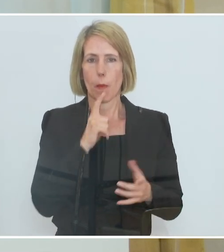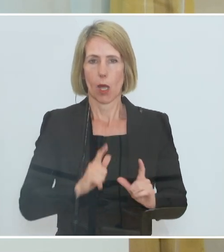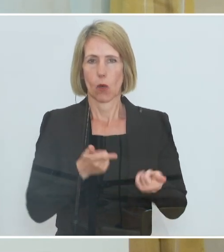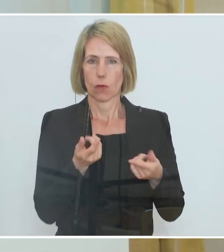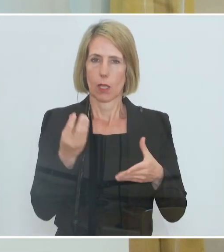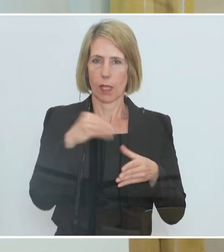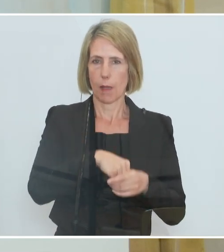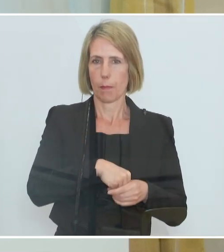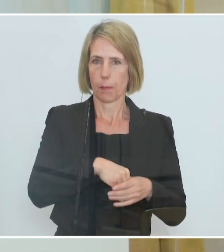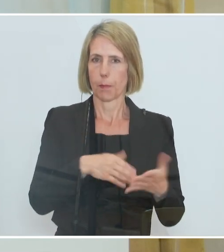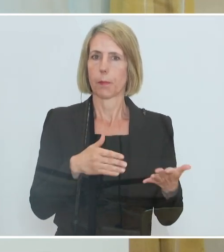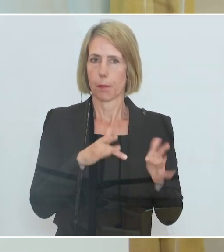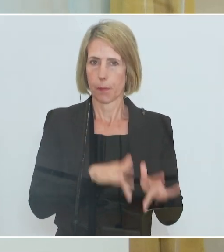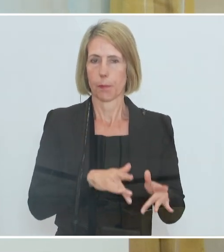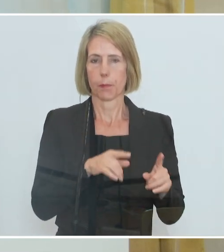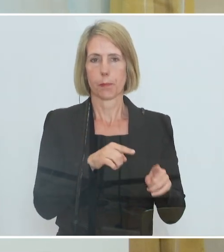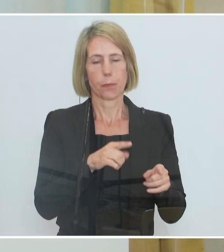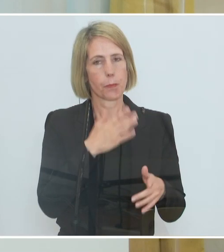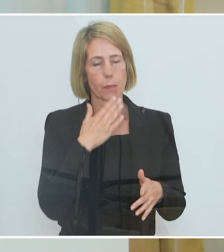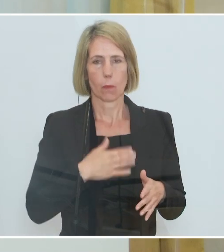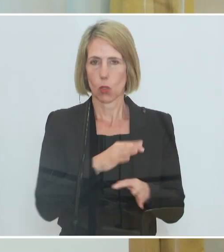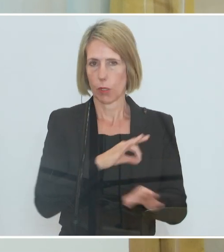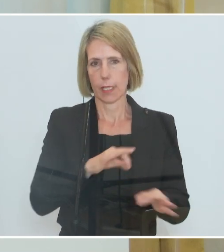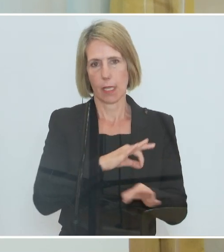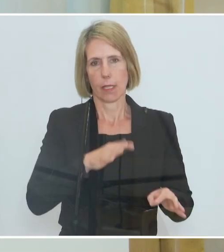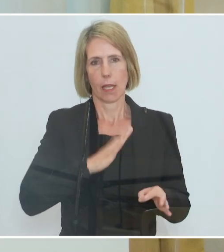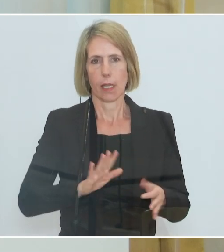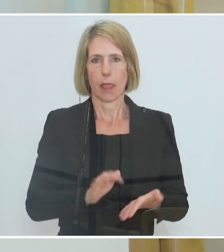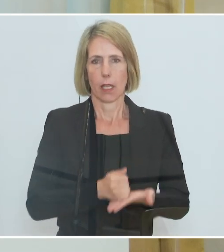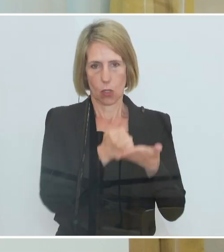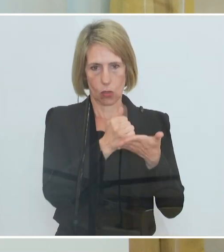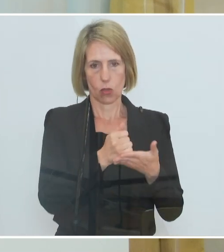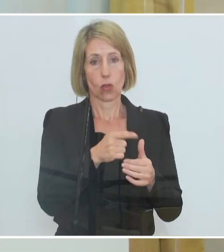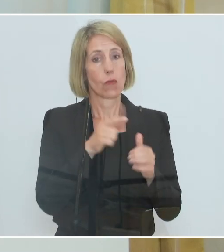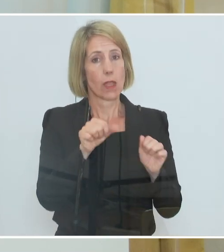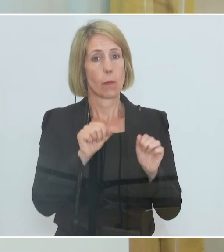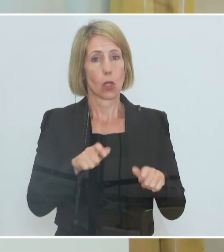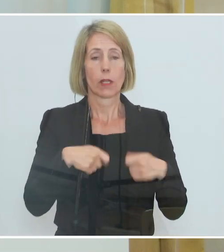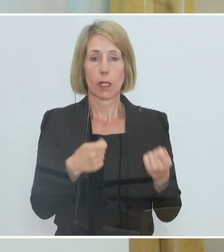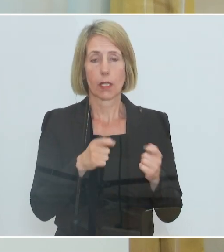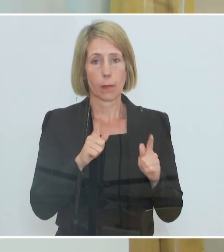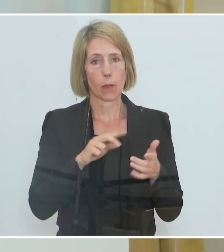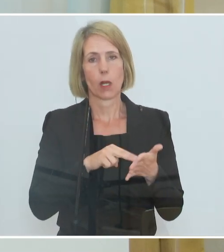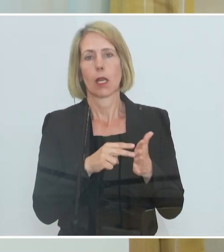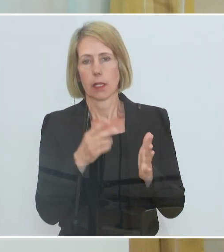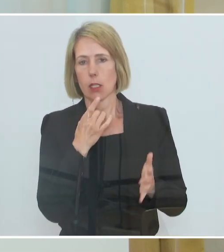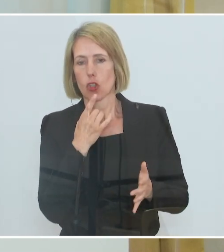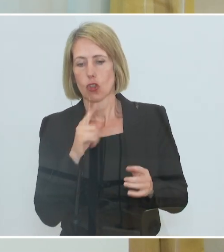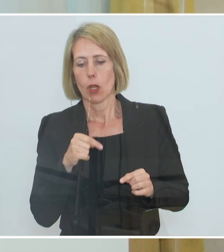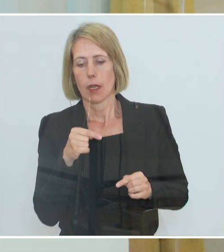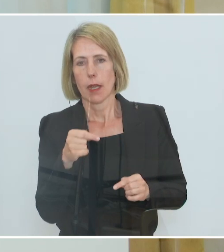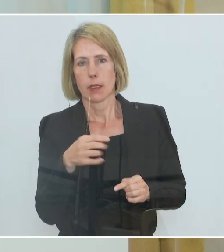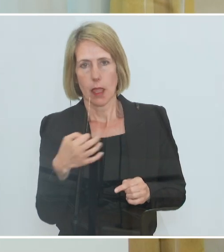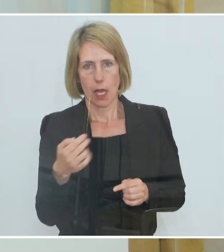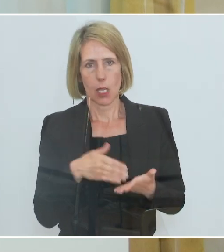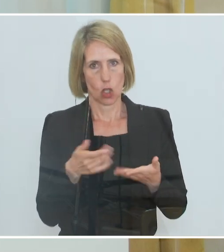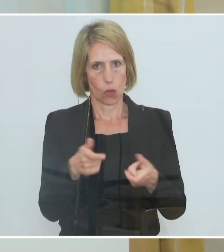daher würde ich das sehr, sehr gerne unterstützen, wenn es hier Möglichkeiten gibt. Wie gesagt, die technischen Details werden wir in den nächsten Tagen noch